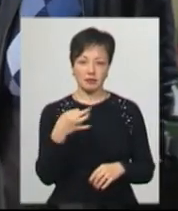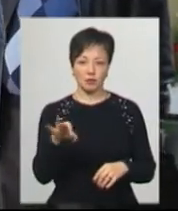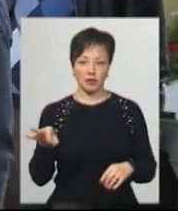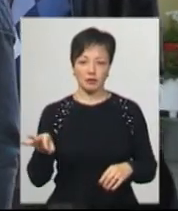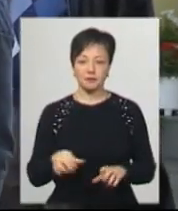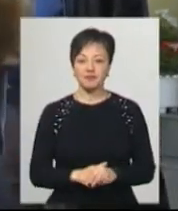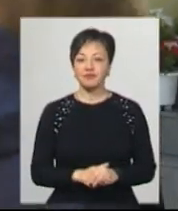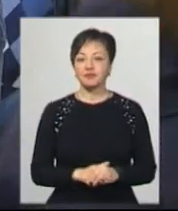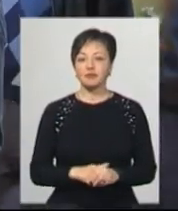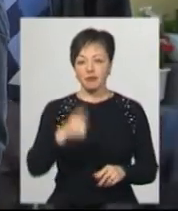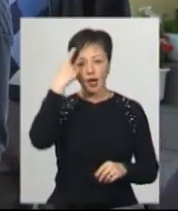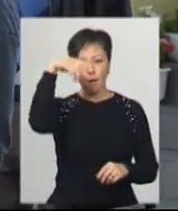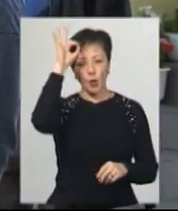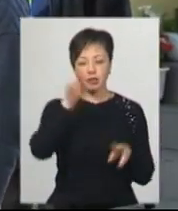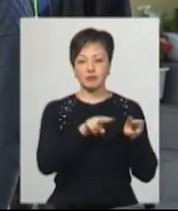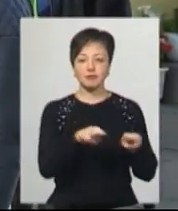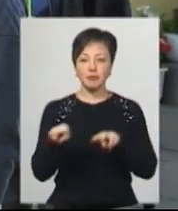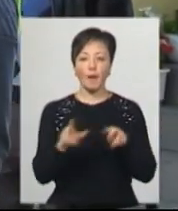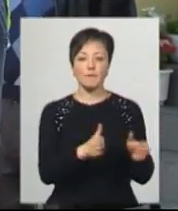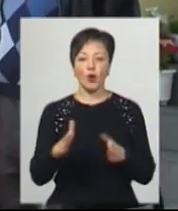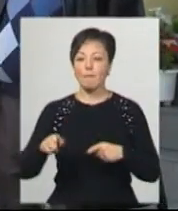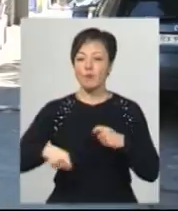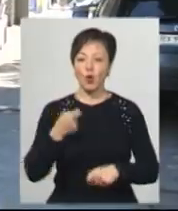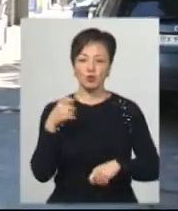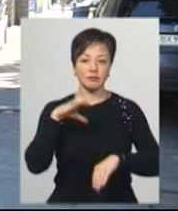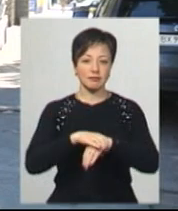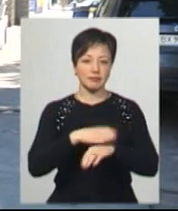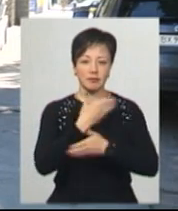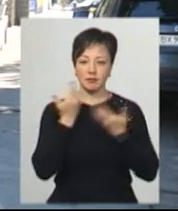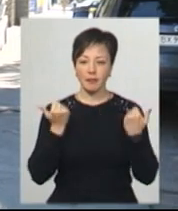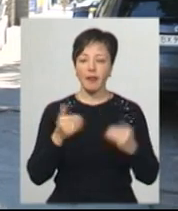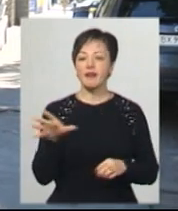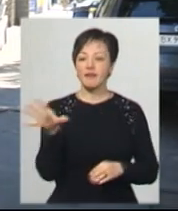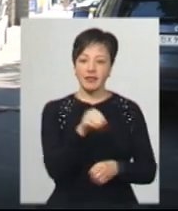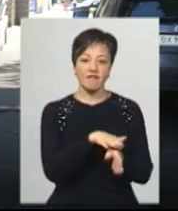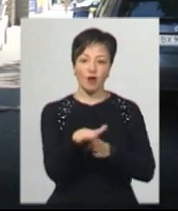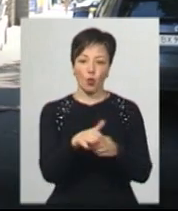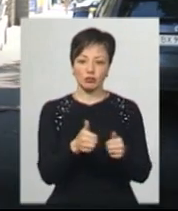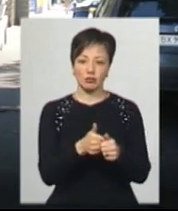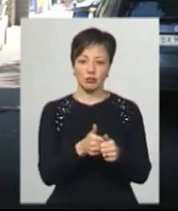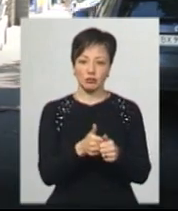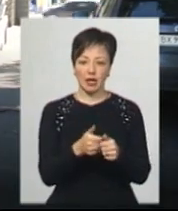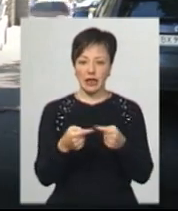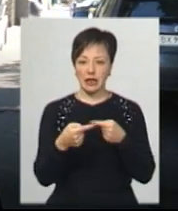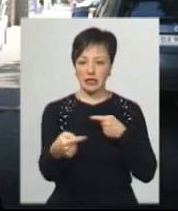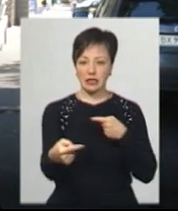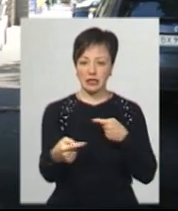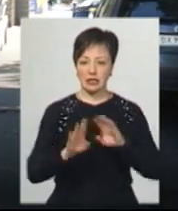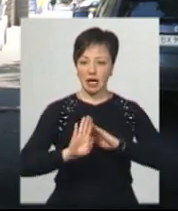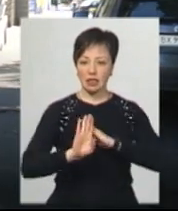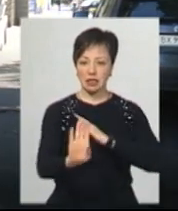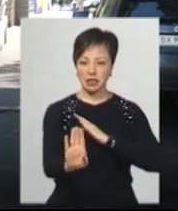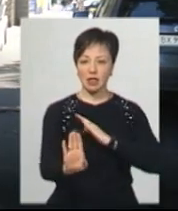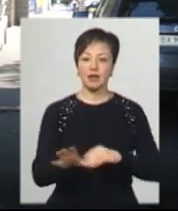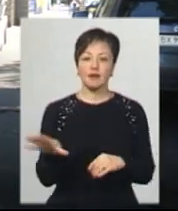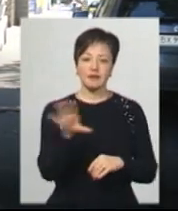Поліцейські, котрі наглядали за дотриманням порядку, на акції порушень не зафіксували. Всі дотримуються соціальної дистанції, всі в засобах індивідуального